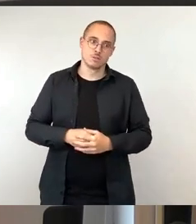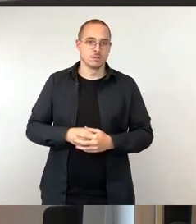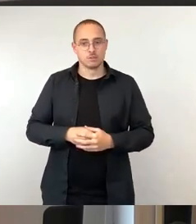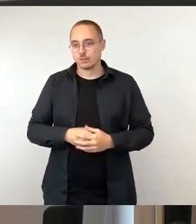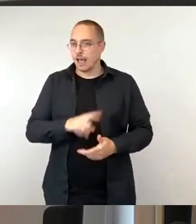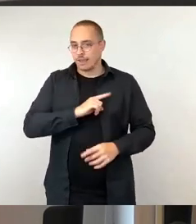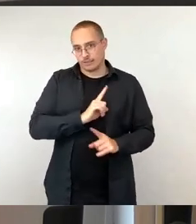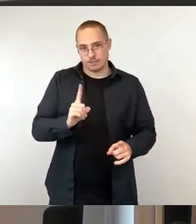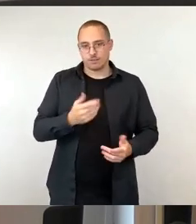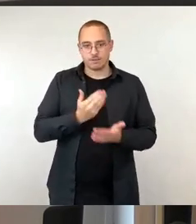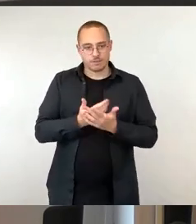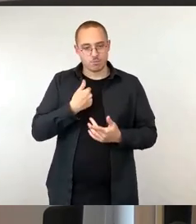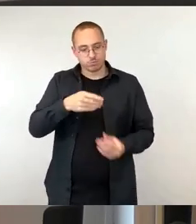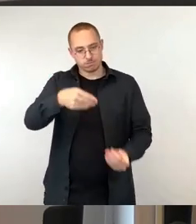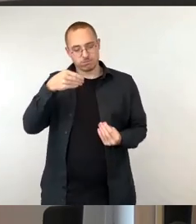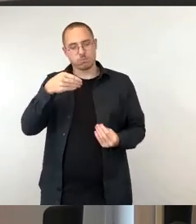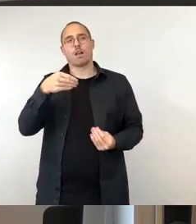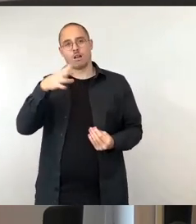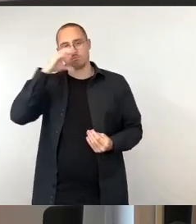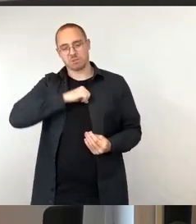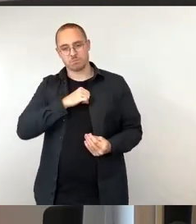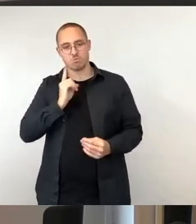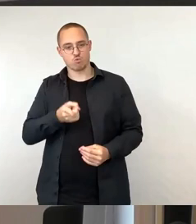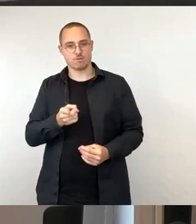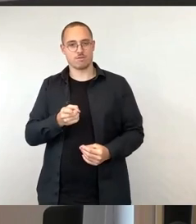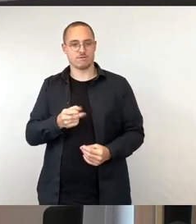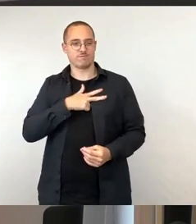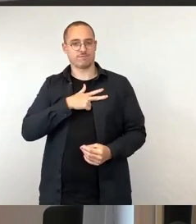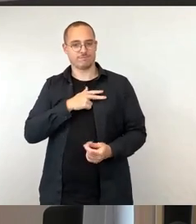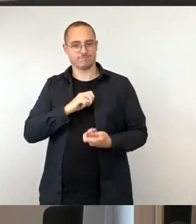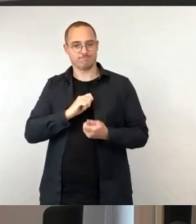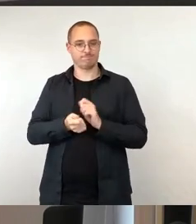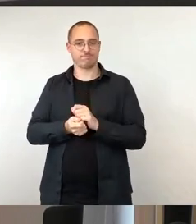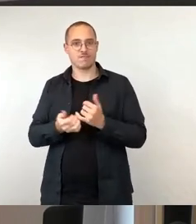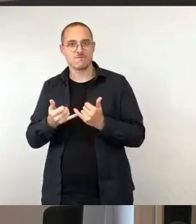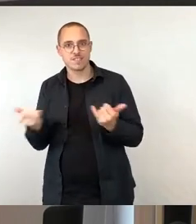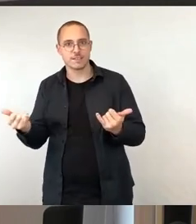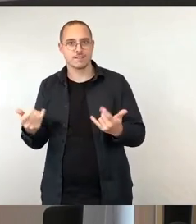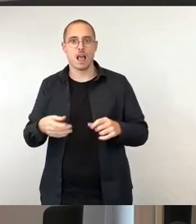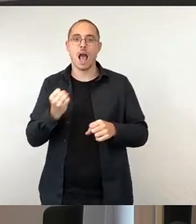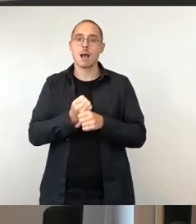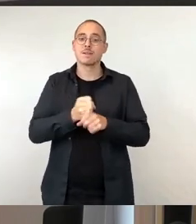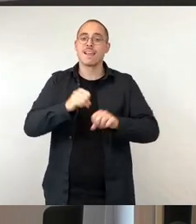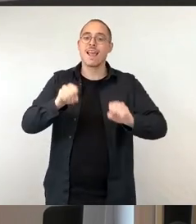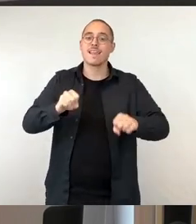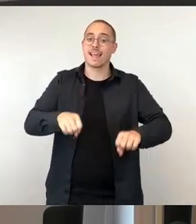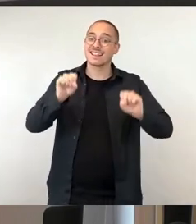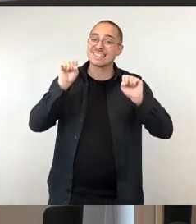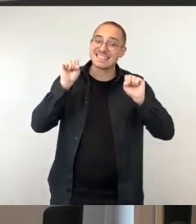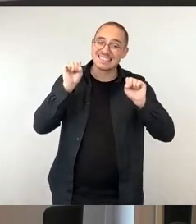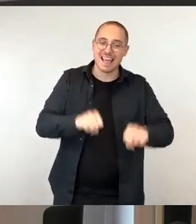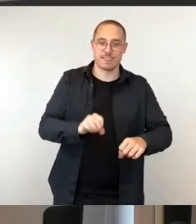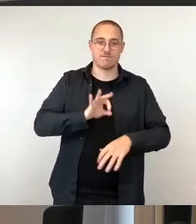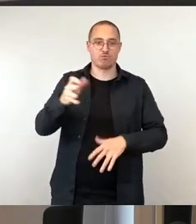Und eine Erkenntnis ist, Arbeitsgelegenheiten können zur Integration beitragen, sei es jetzt für Menschen im Sozialhilfebezug